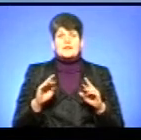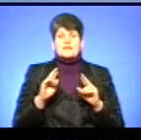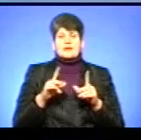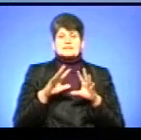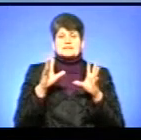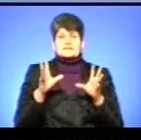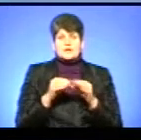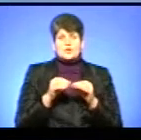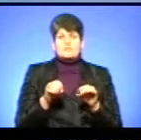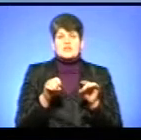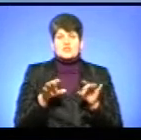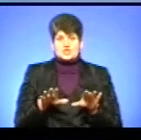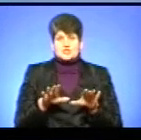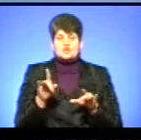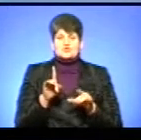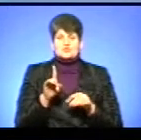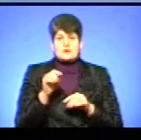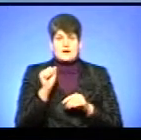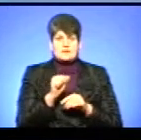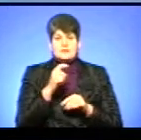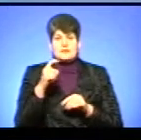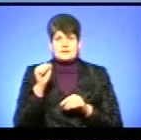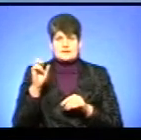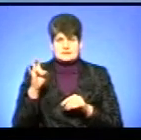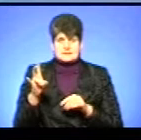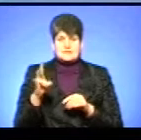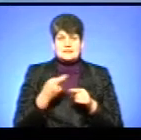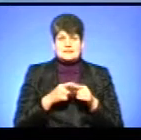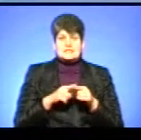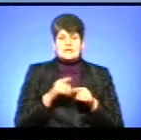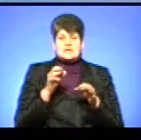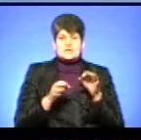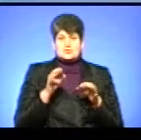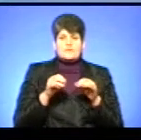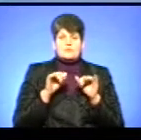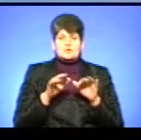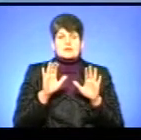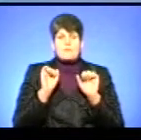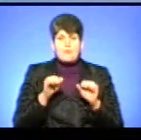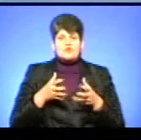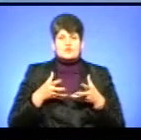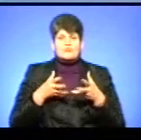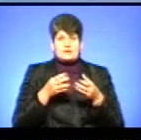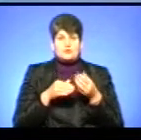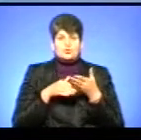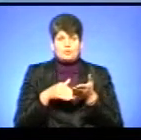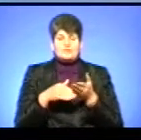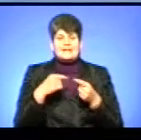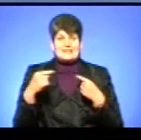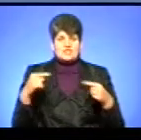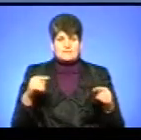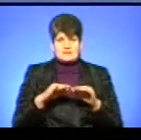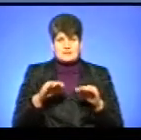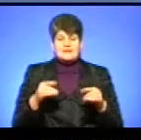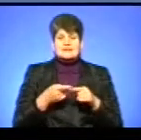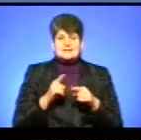загалом рішення щодо Ани Хасан і загалом цей судовий процес, який ви виграли, може вплинути і допомогти іншим дітям? Це